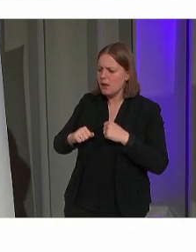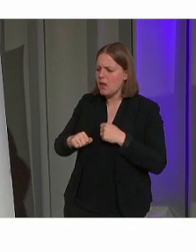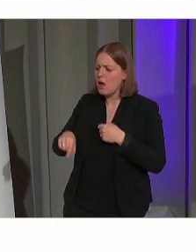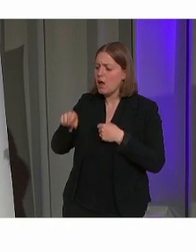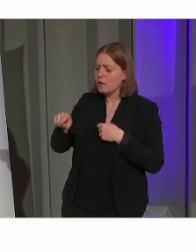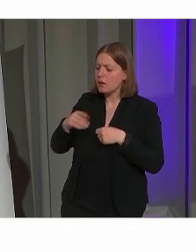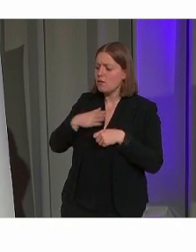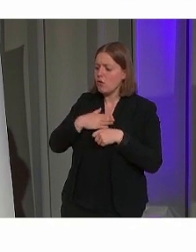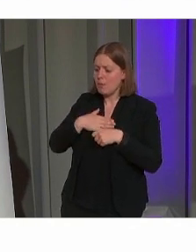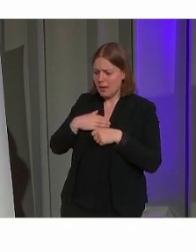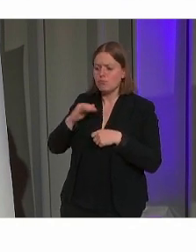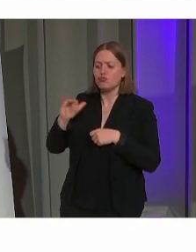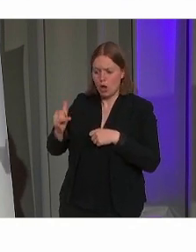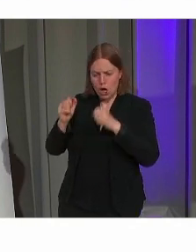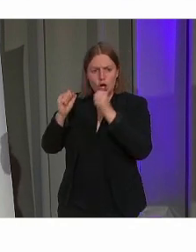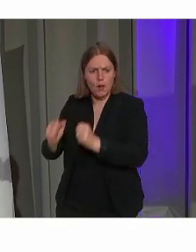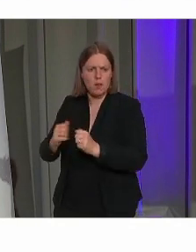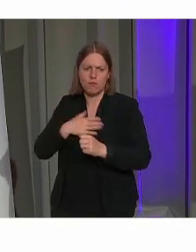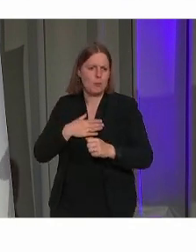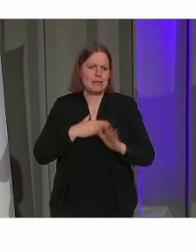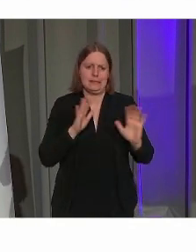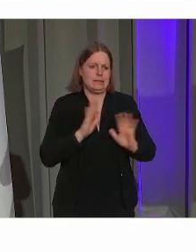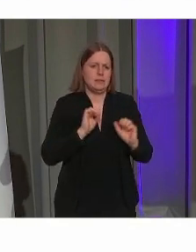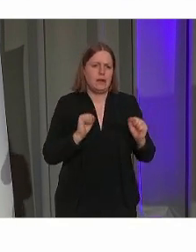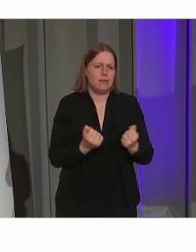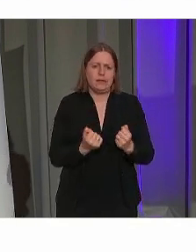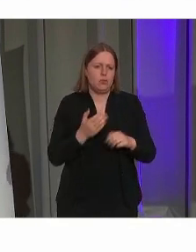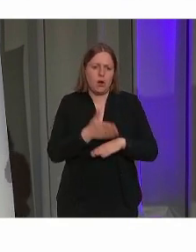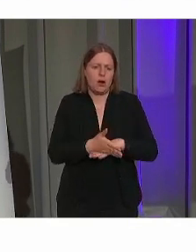haalbaar of niet haalbaar.